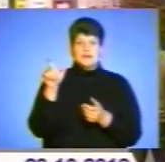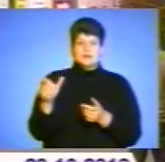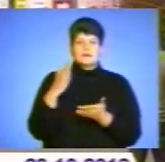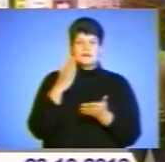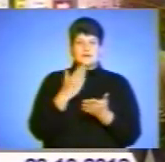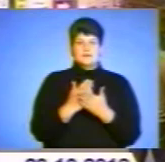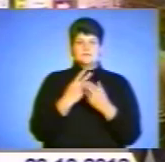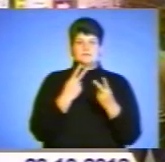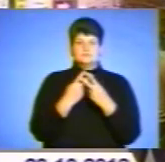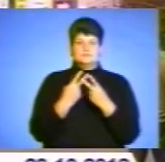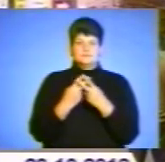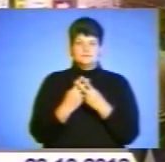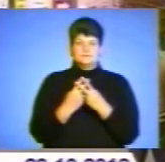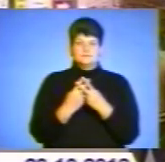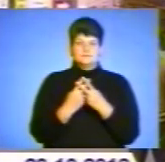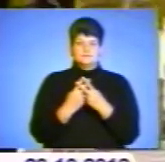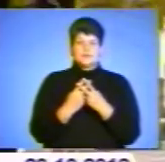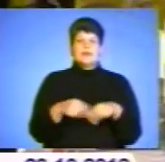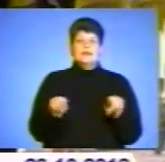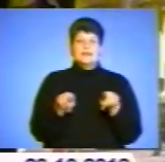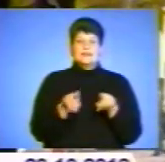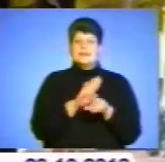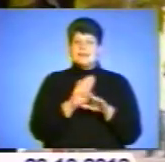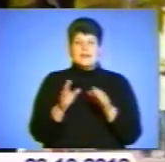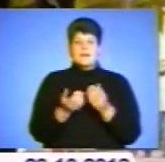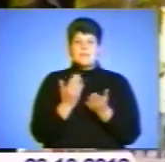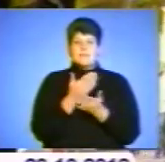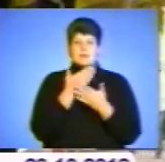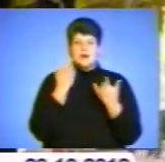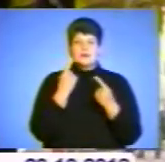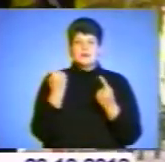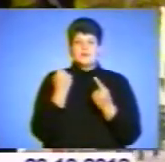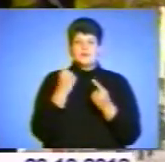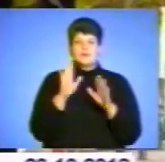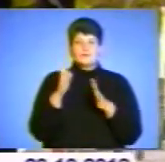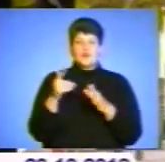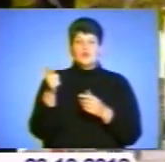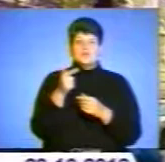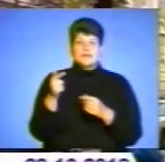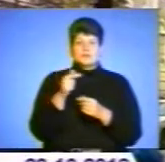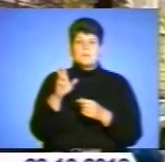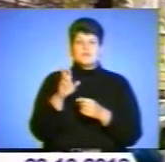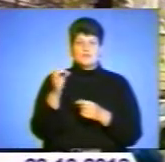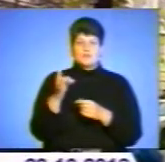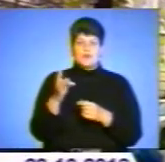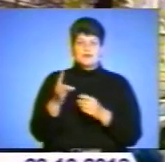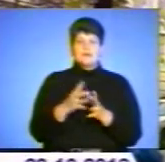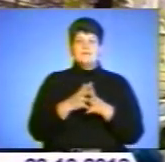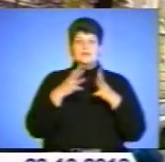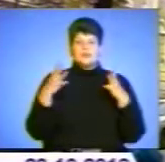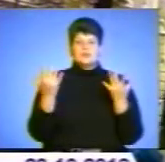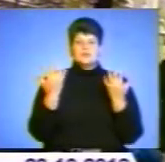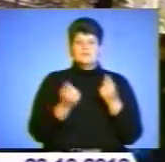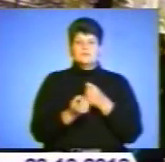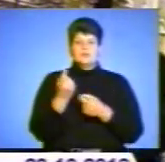покарання в місцях позбавлення волі. Не виявлено жодного випадку у Бороженському та Гусятинському районах. Проте найбільшу кількість виявлено